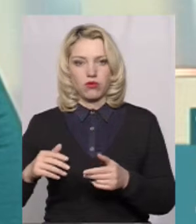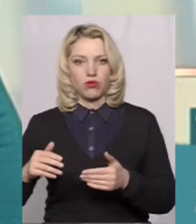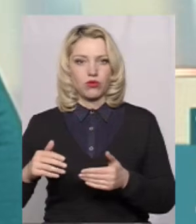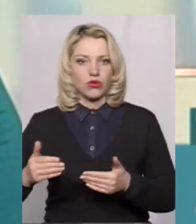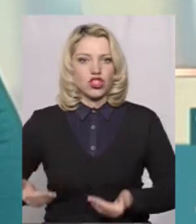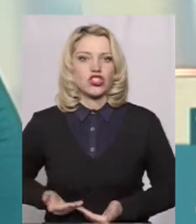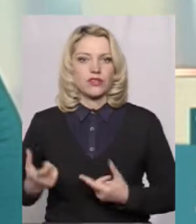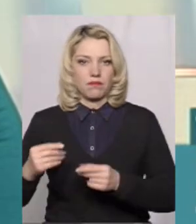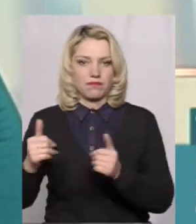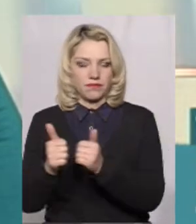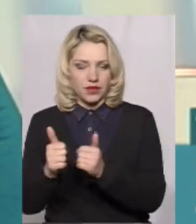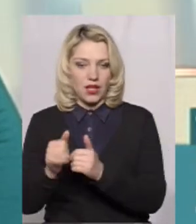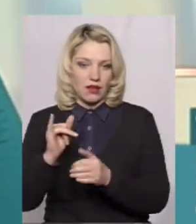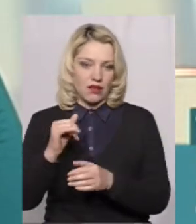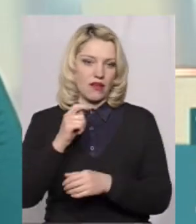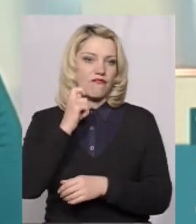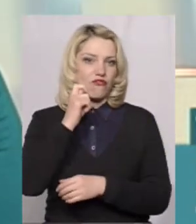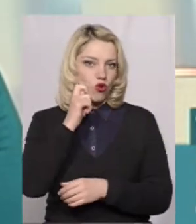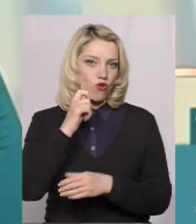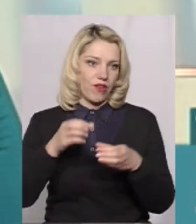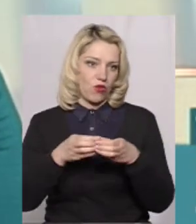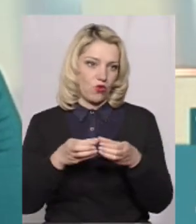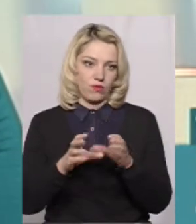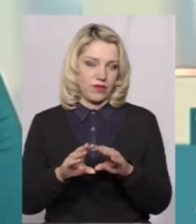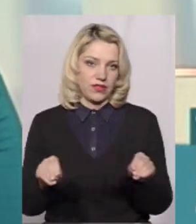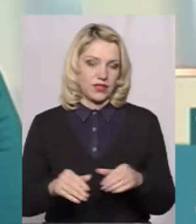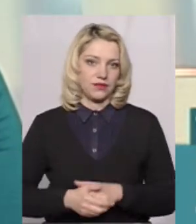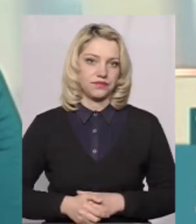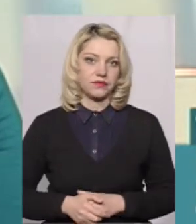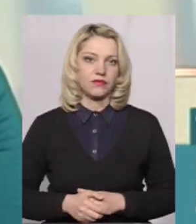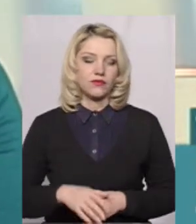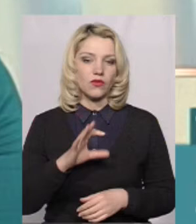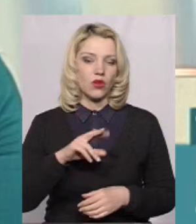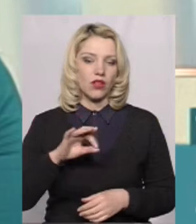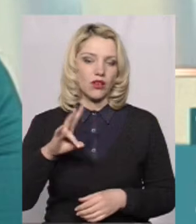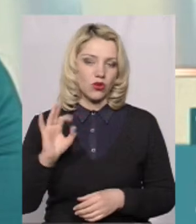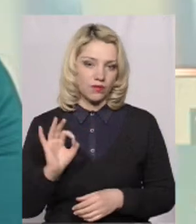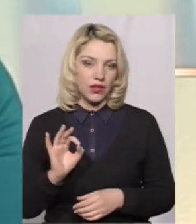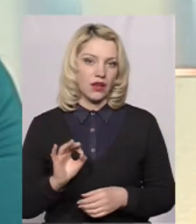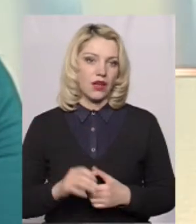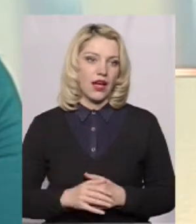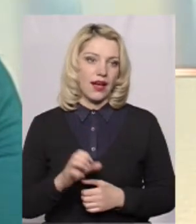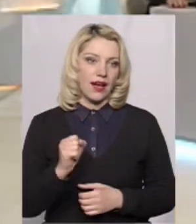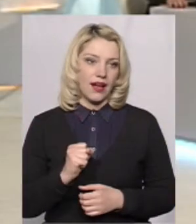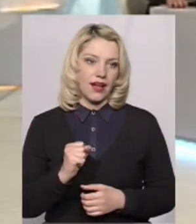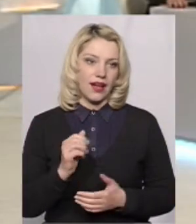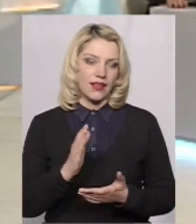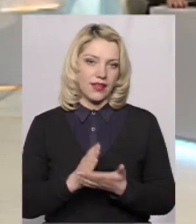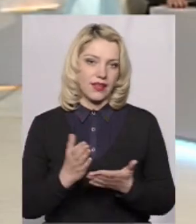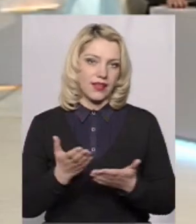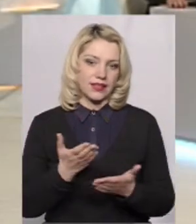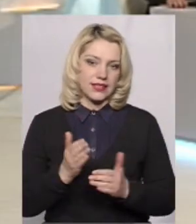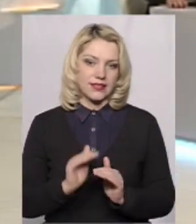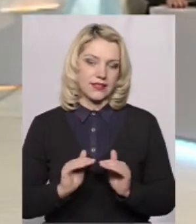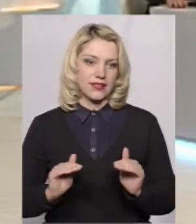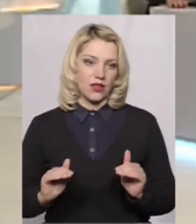умов ніяких немає. І вікова, відповідна вікова група. Пані Лена, а є якісь